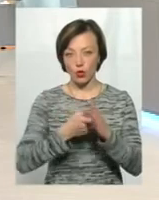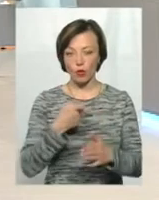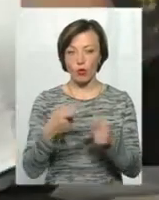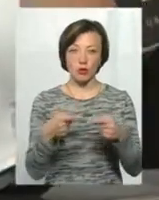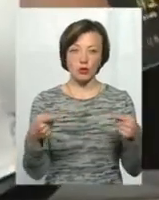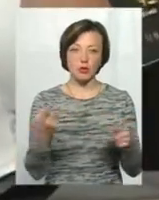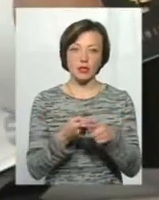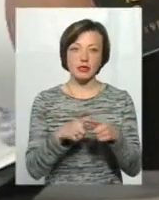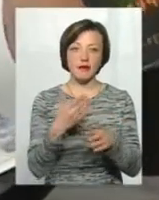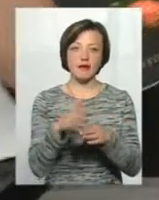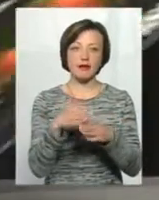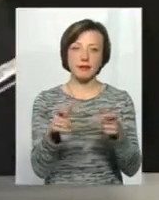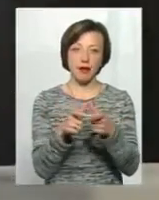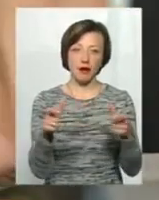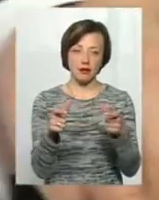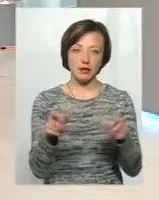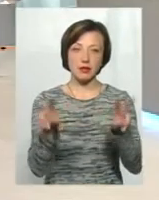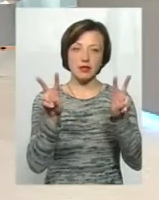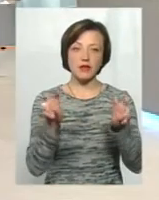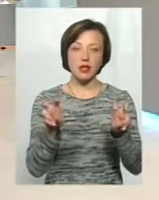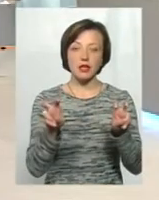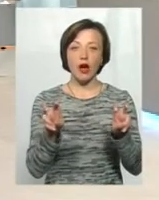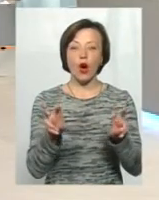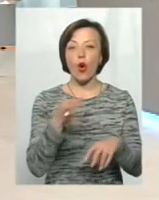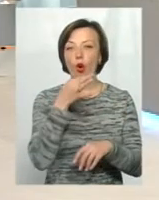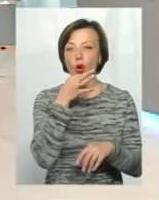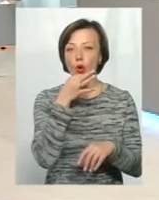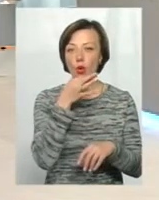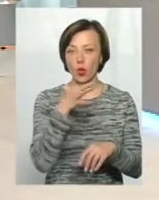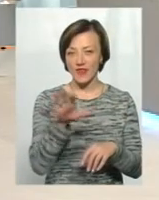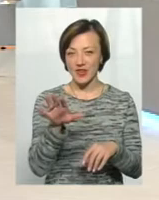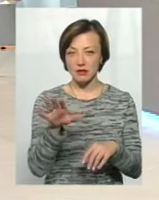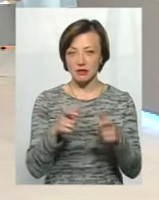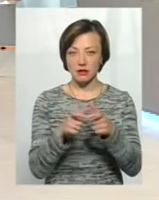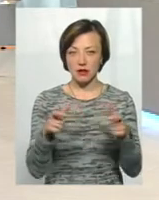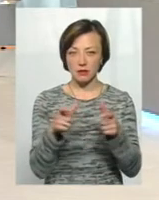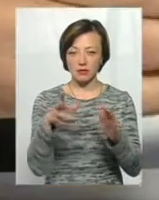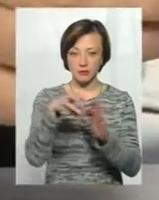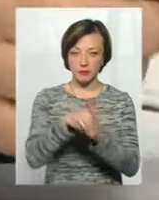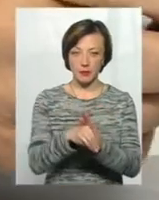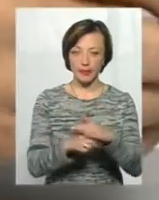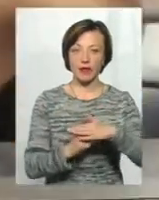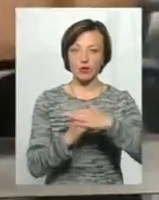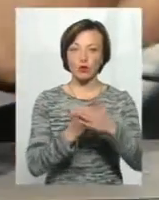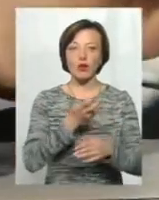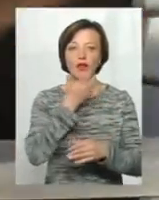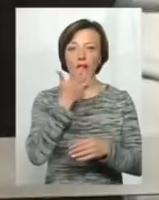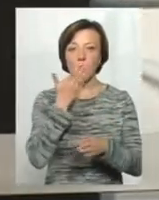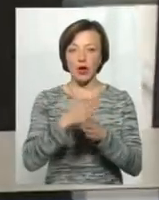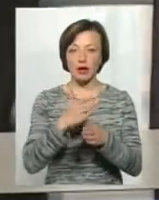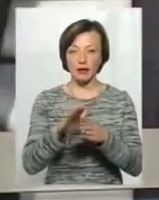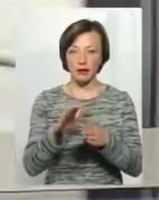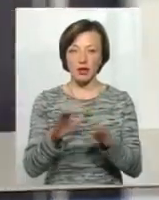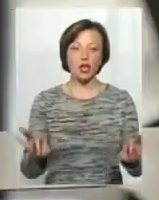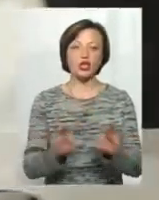Це продукт – кредитна карта. Вона називається універсальна. Саме її ми поклали в основу теплого кредиту. Власне